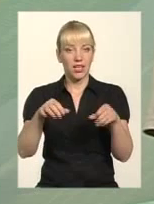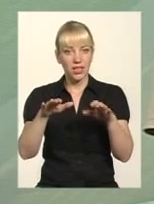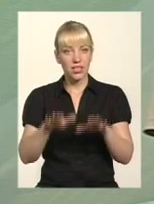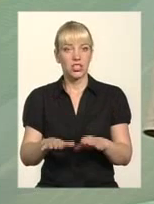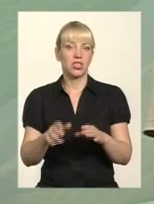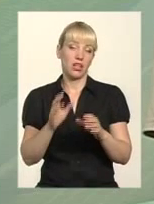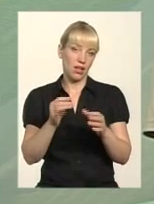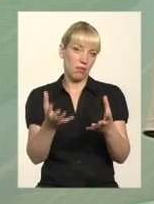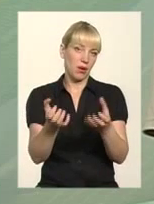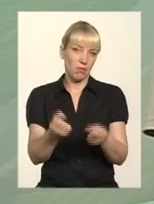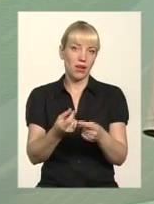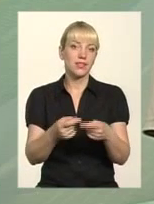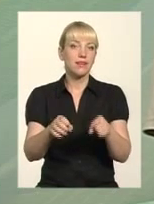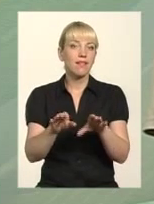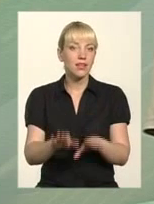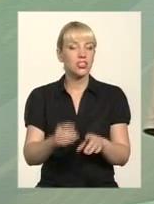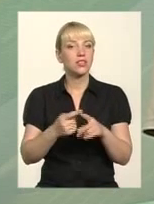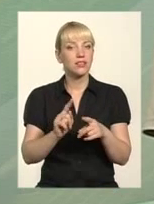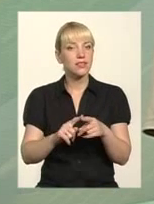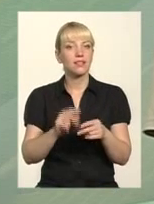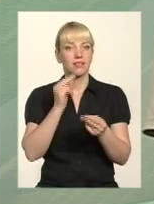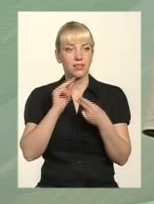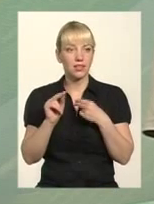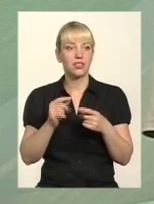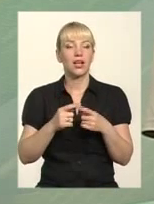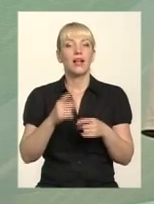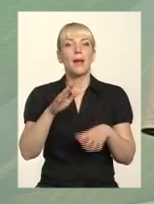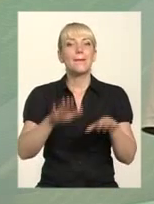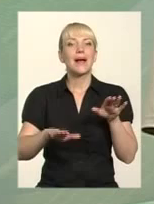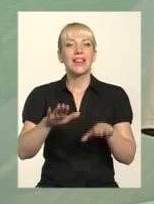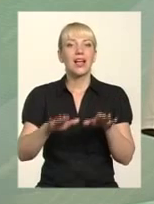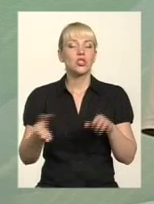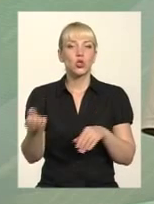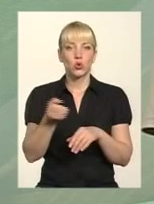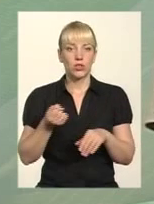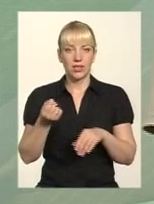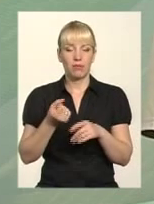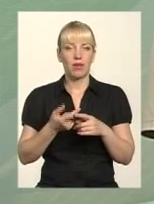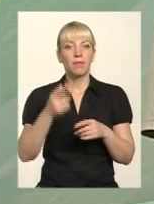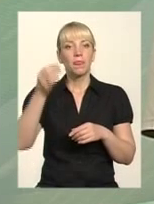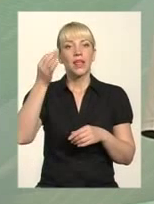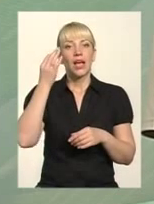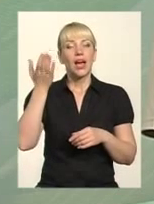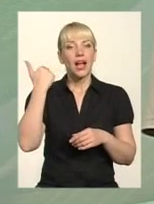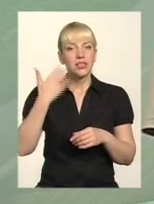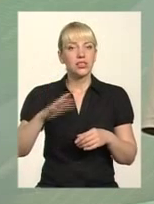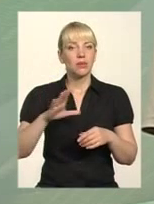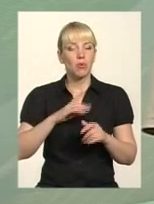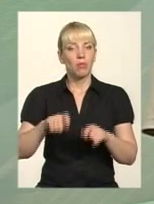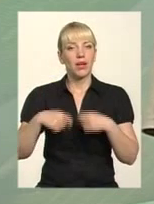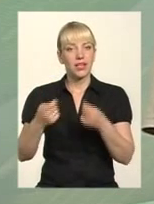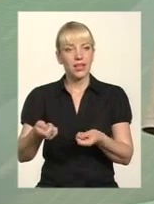не було. Третій важливий момент – це балансоутримування. Раніше було питання, що з передачі на баланс створили ОСББ, а